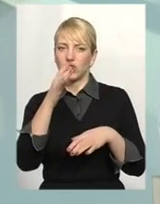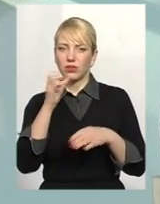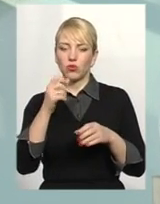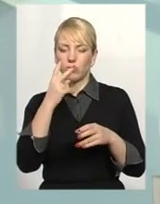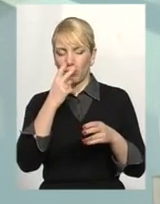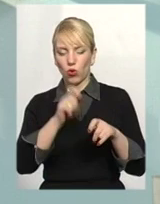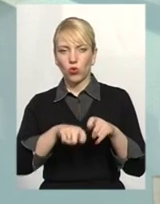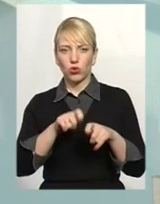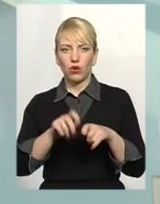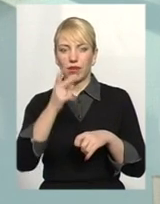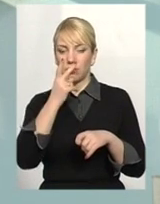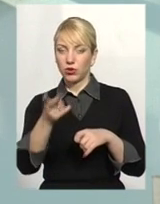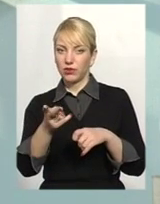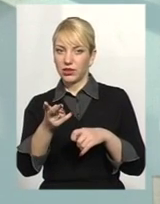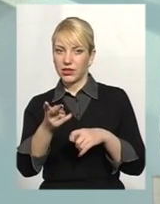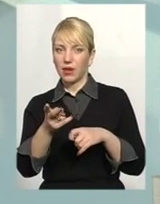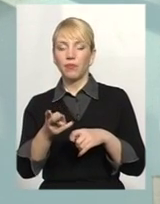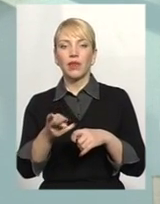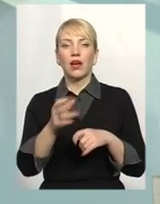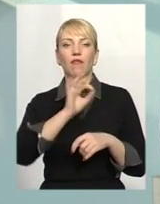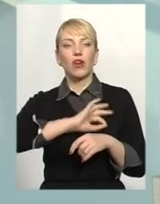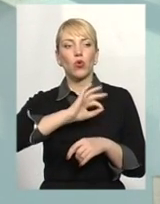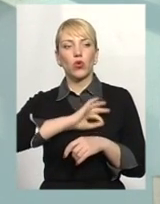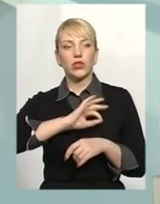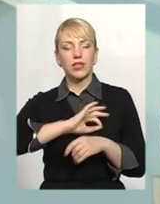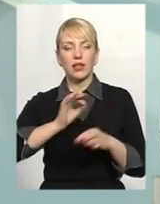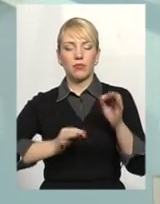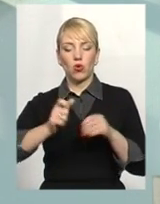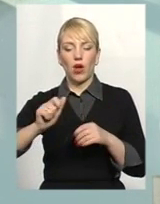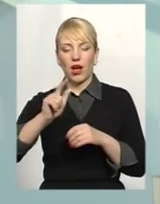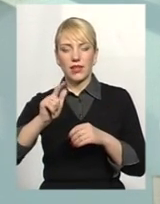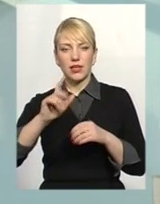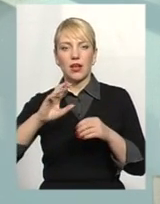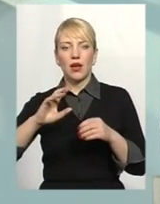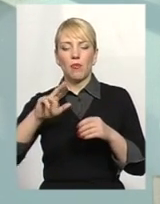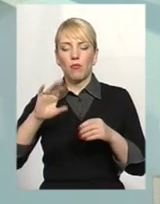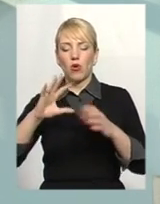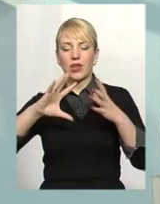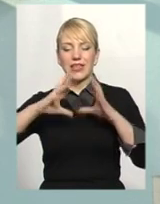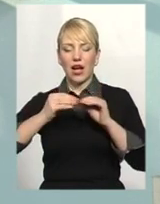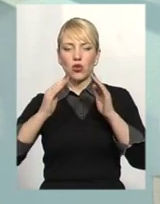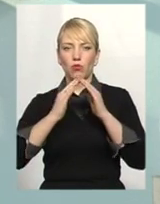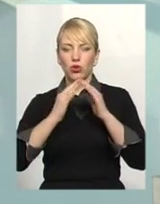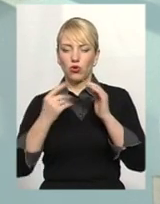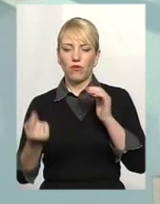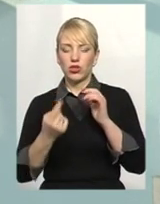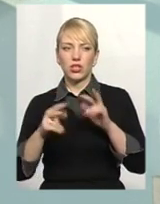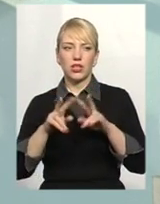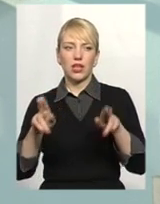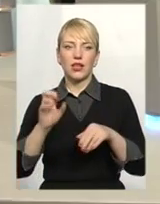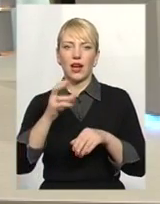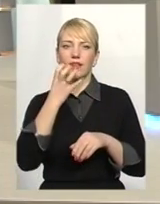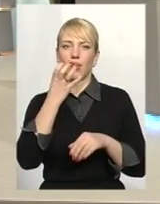проконтролювати і подивитися використання природного газу по загальнобудинковому лічильнику, аналогічно, як і по теплових лічильниках.